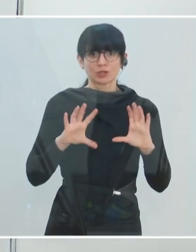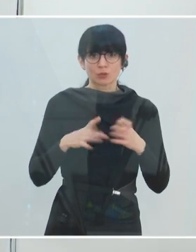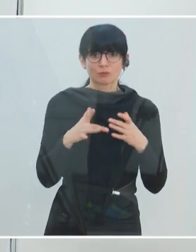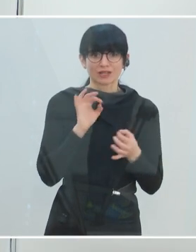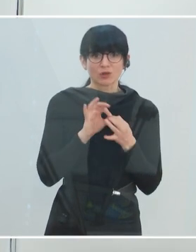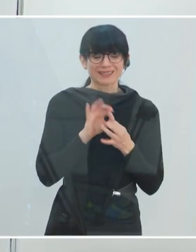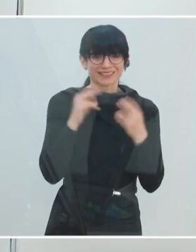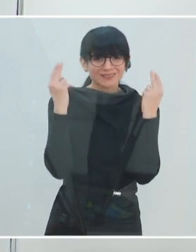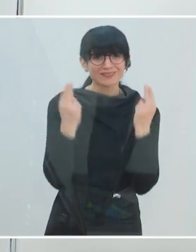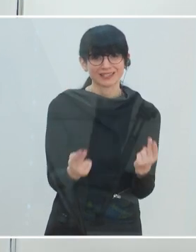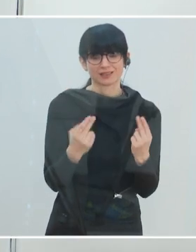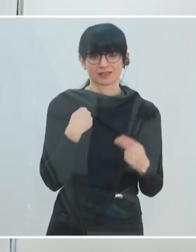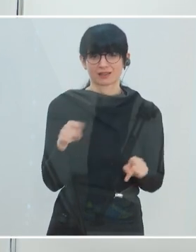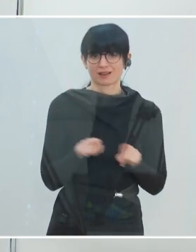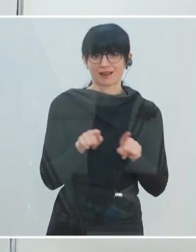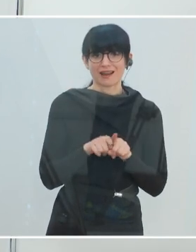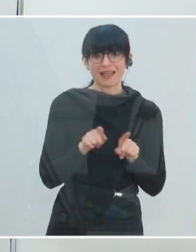dass sie Kontakte haben können zu Gleichaltrigen.